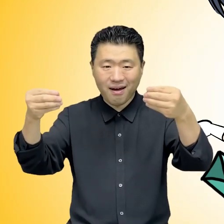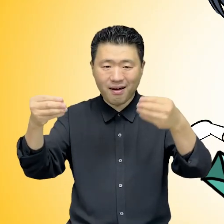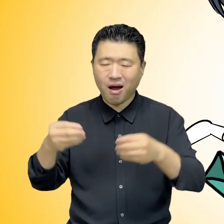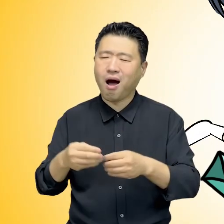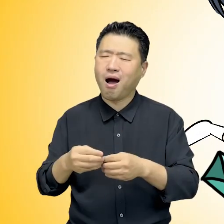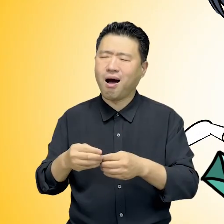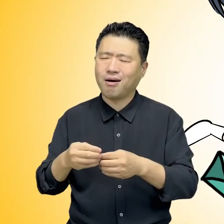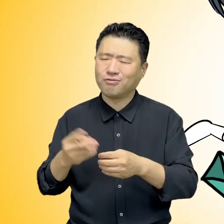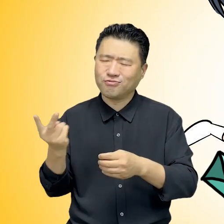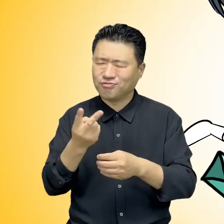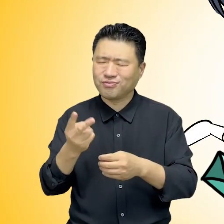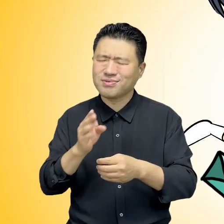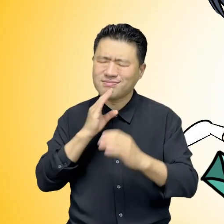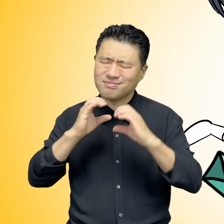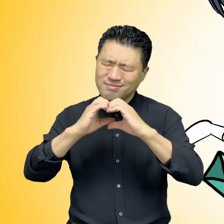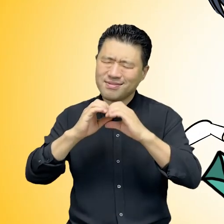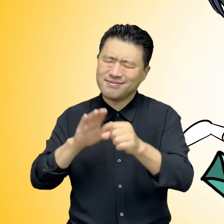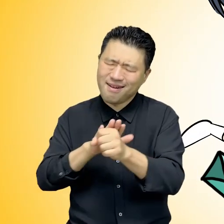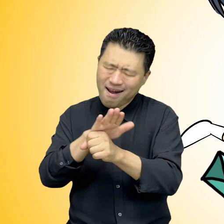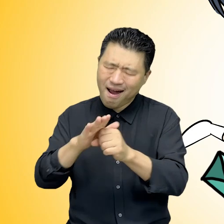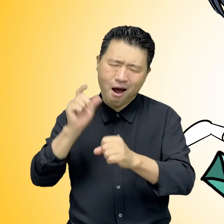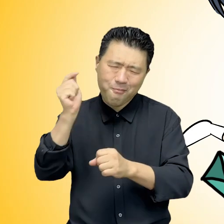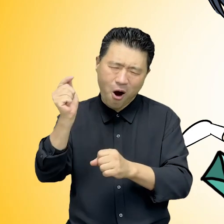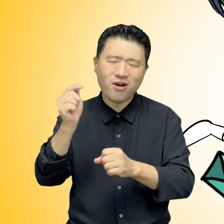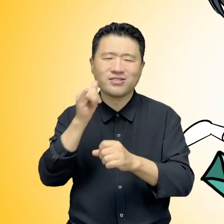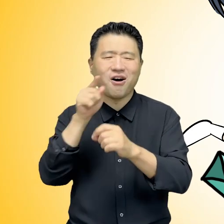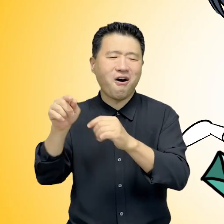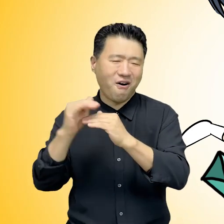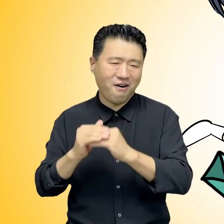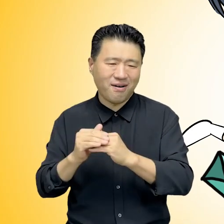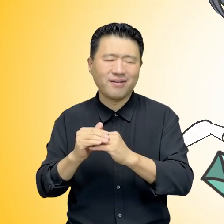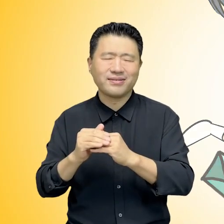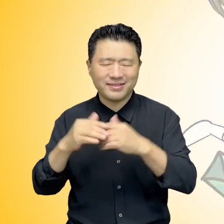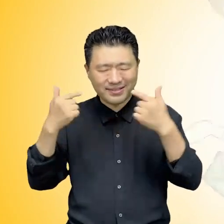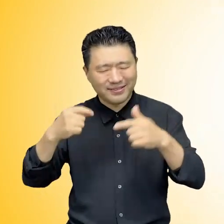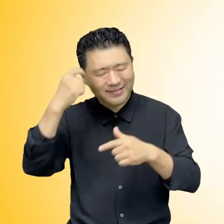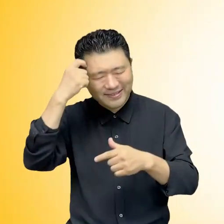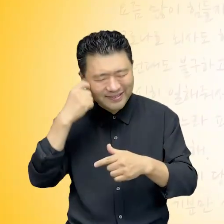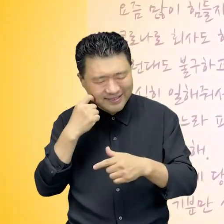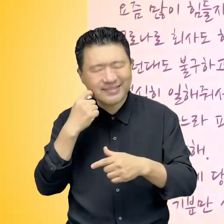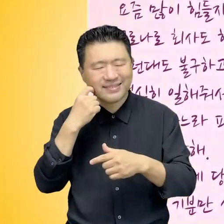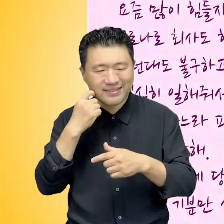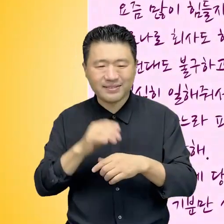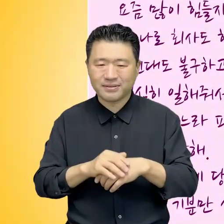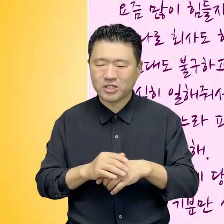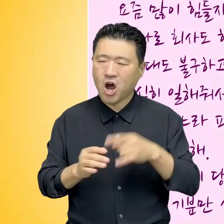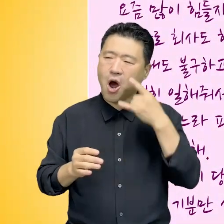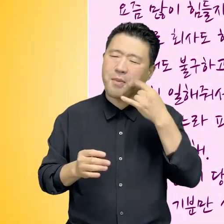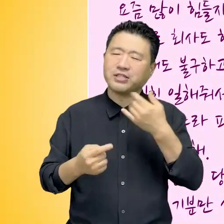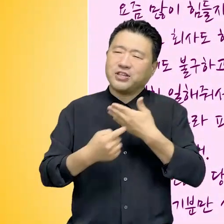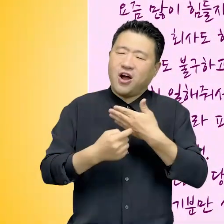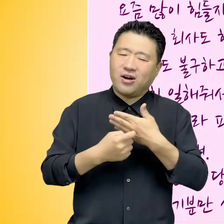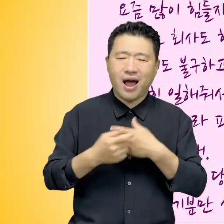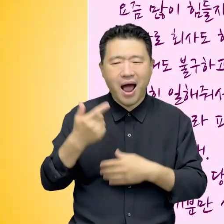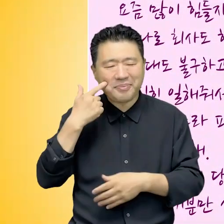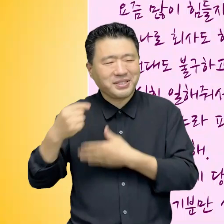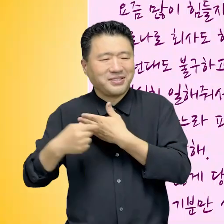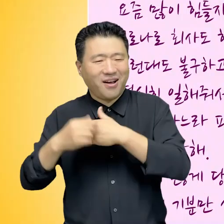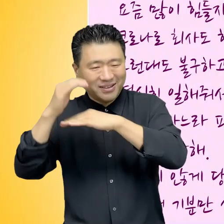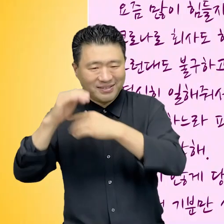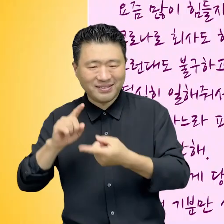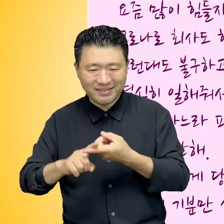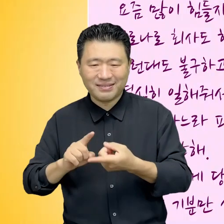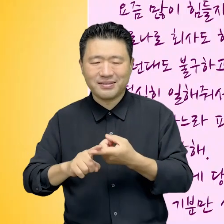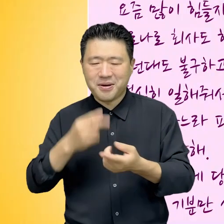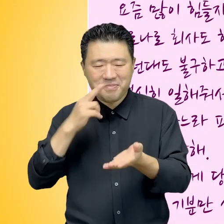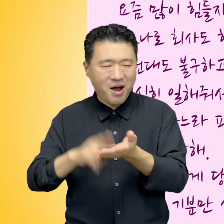엄마, 아빠가 서로 열렬히 사랑했었구나를 느끼고 엄마인 척, 아빠인 척